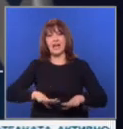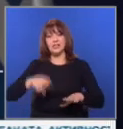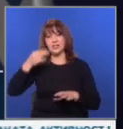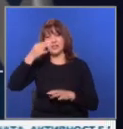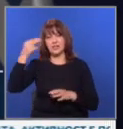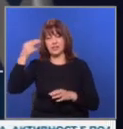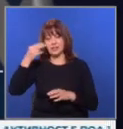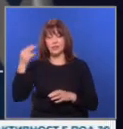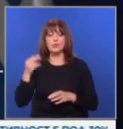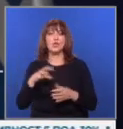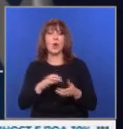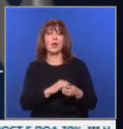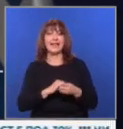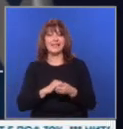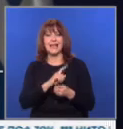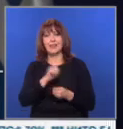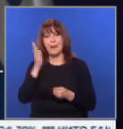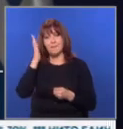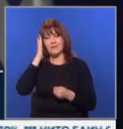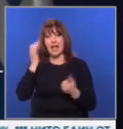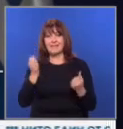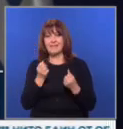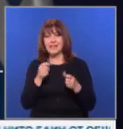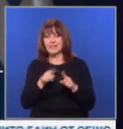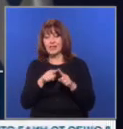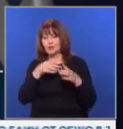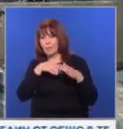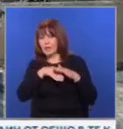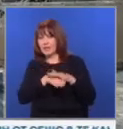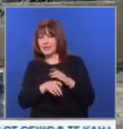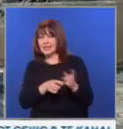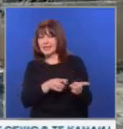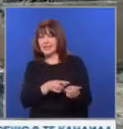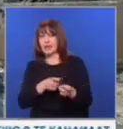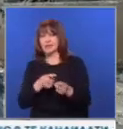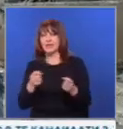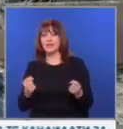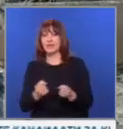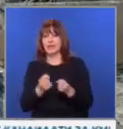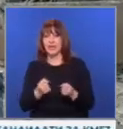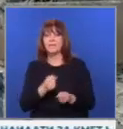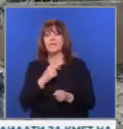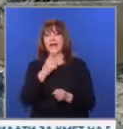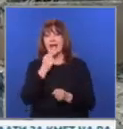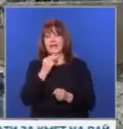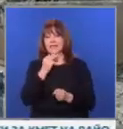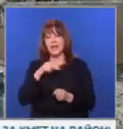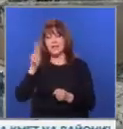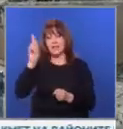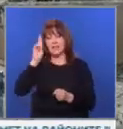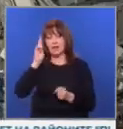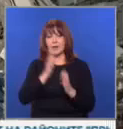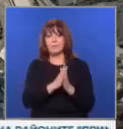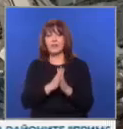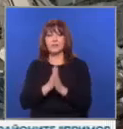неправителствени организации, които действат като прикритие за терористична дейност. Израелската армия призова цивилното население в